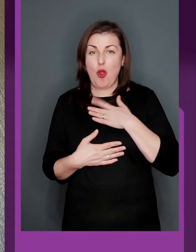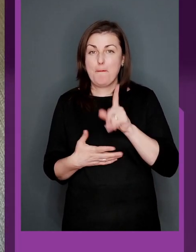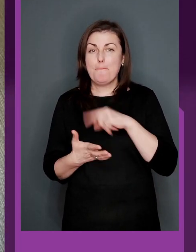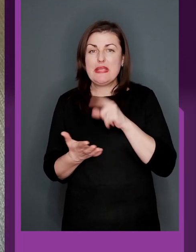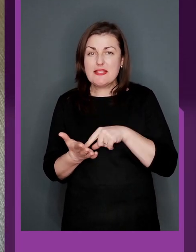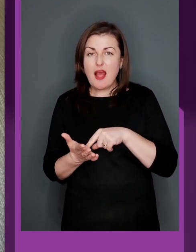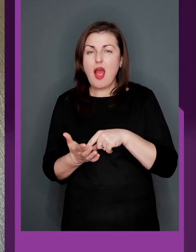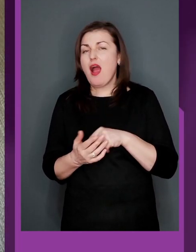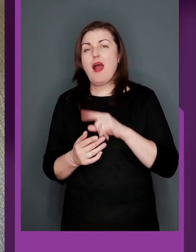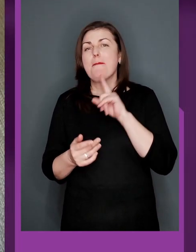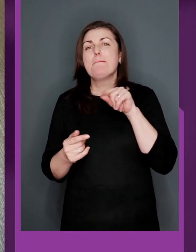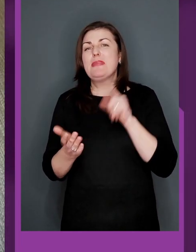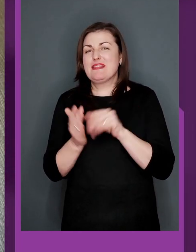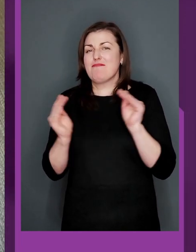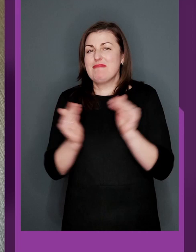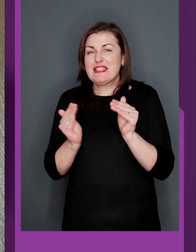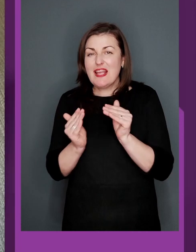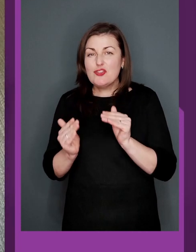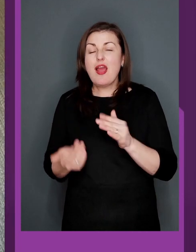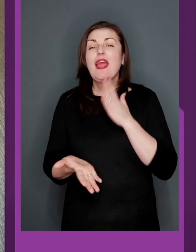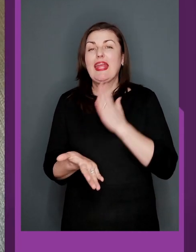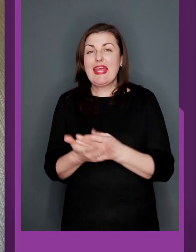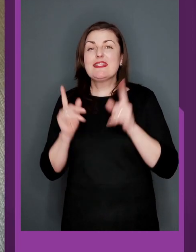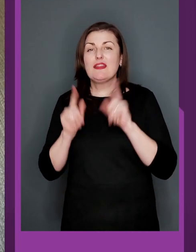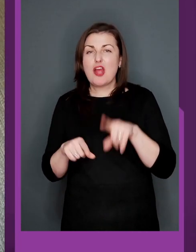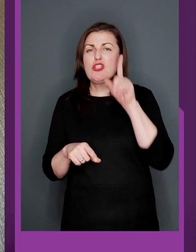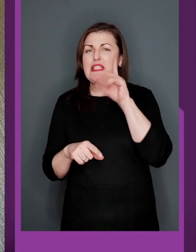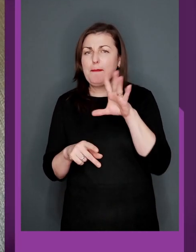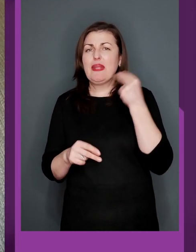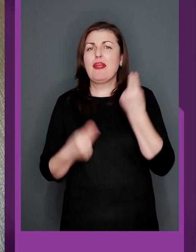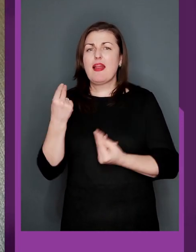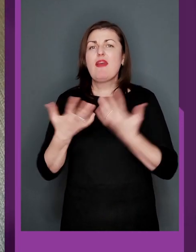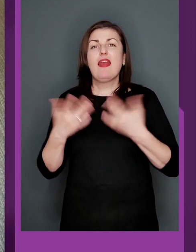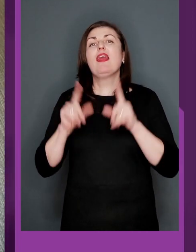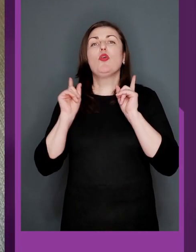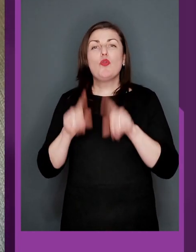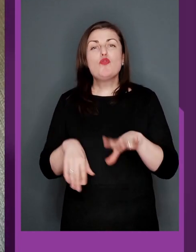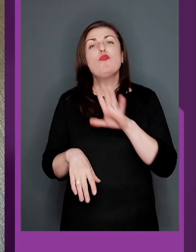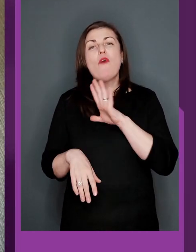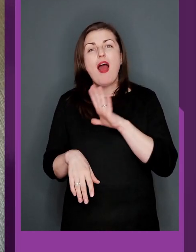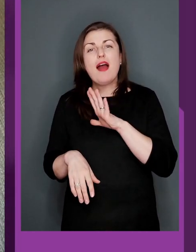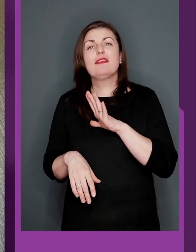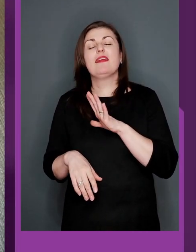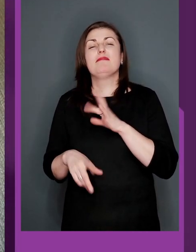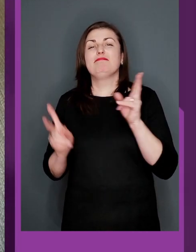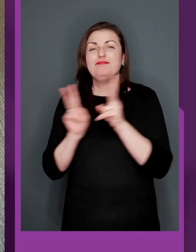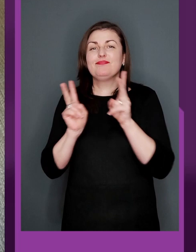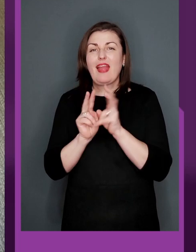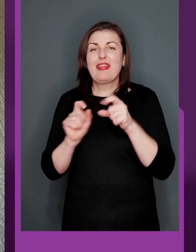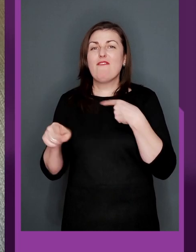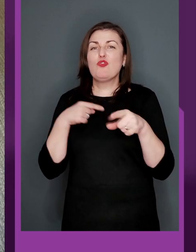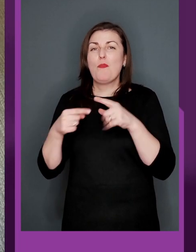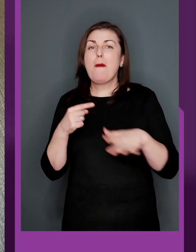як сказати, з нашого міста, воно невеличке містечко, є теж знамениті гравці, які теж буває,